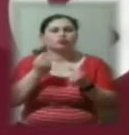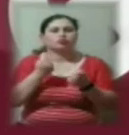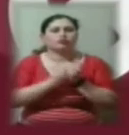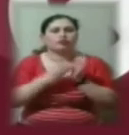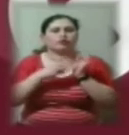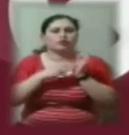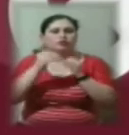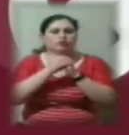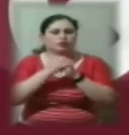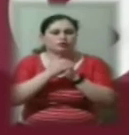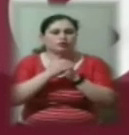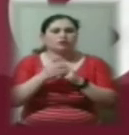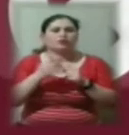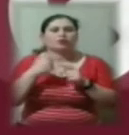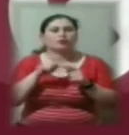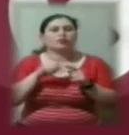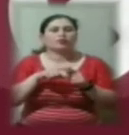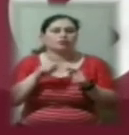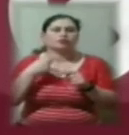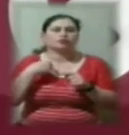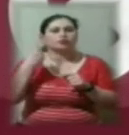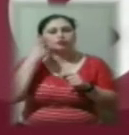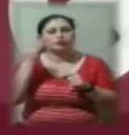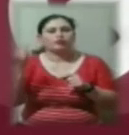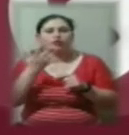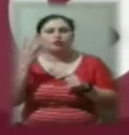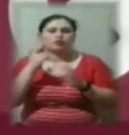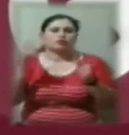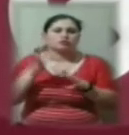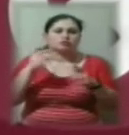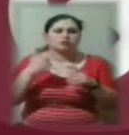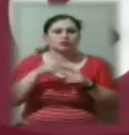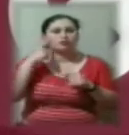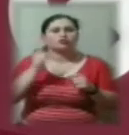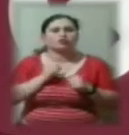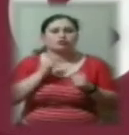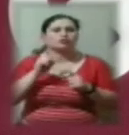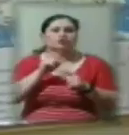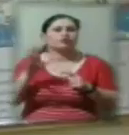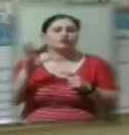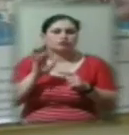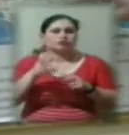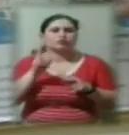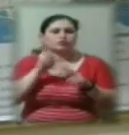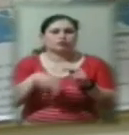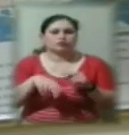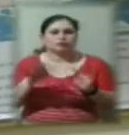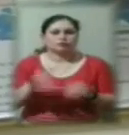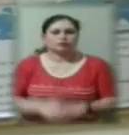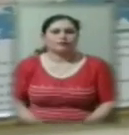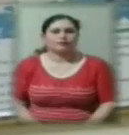ввечора. То мете, то вітер. Будемо сподіватися, що він все ж таки піде сьогодні. Заступник голови